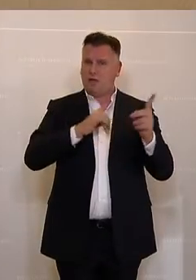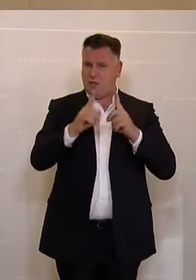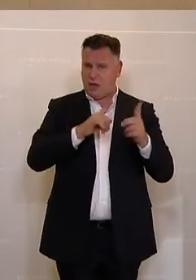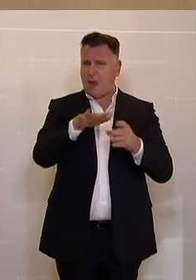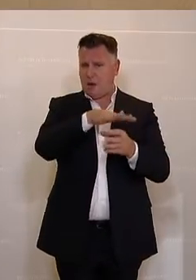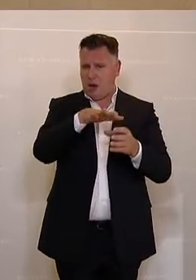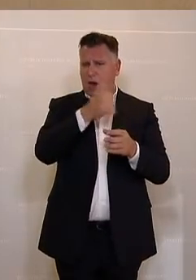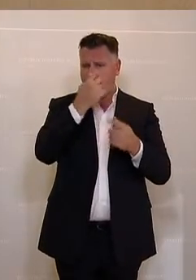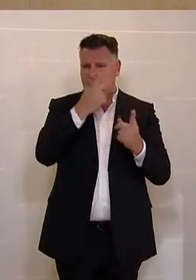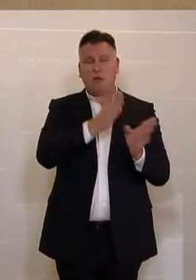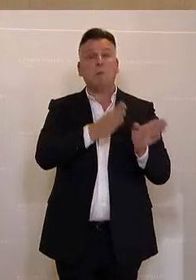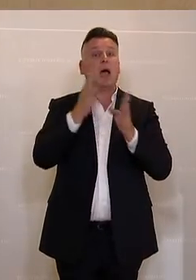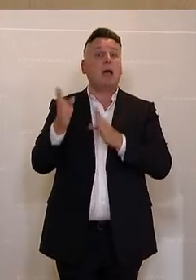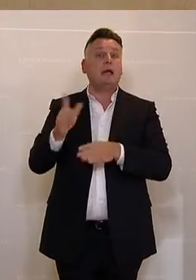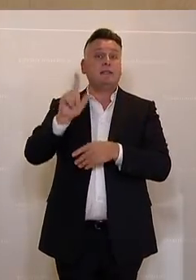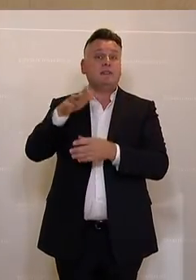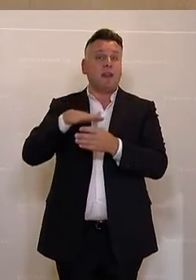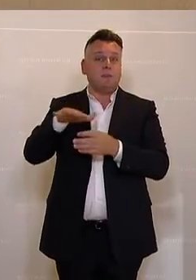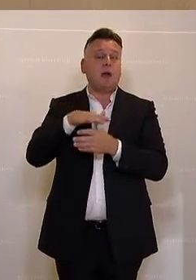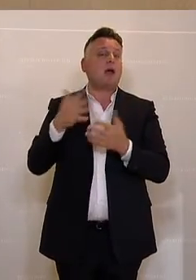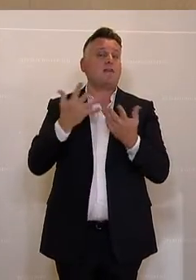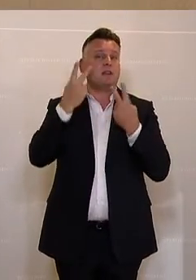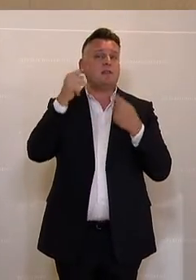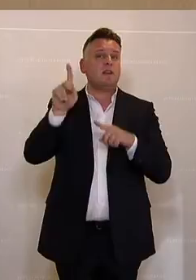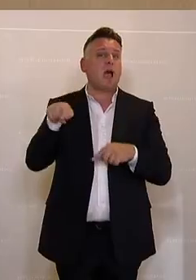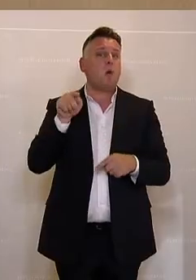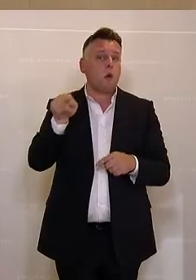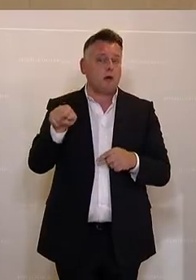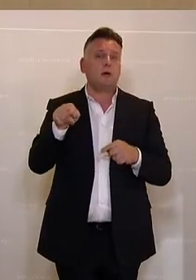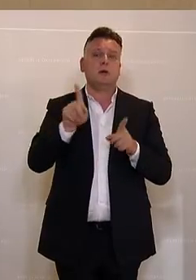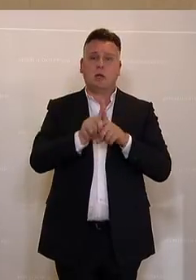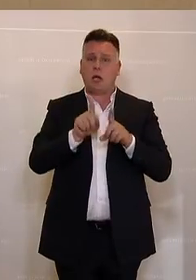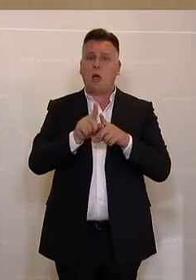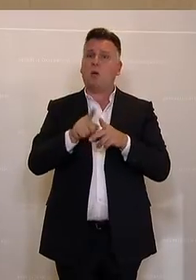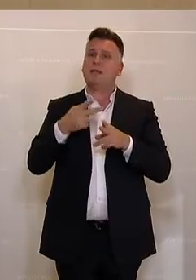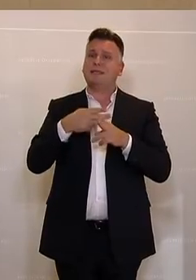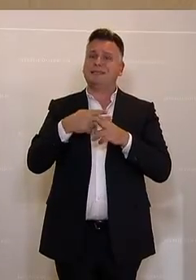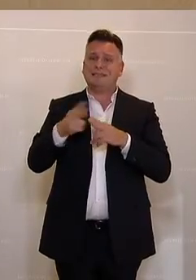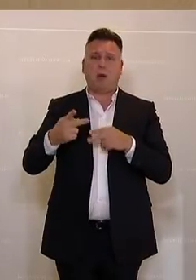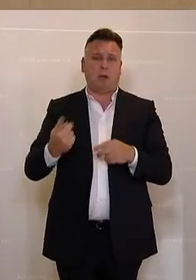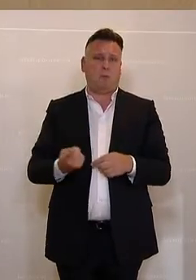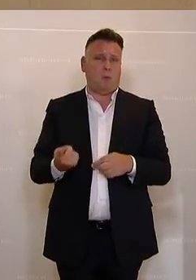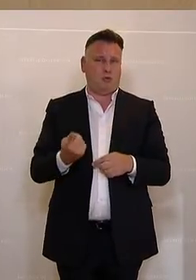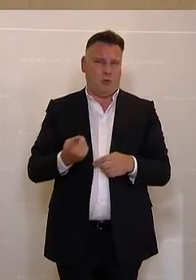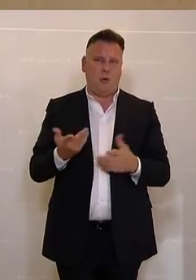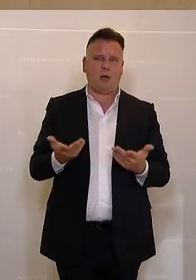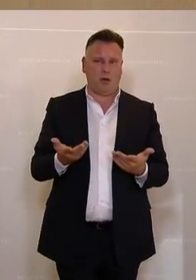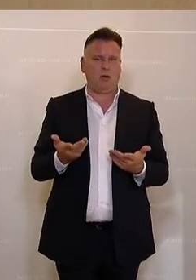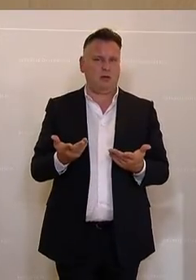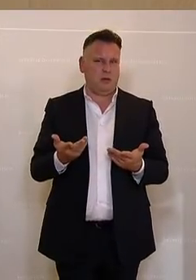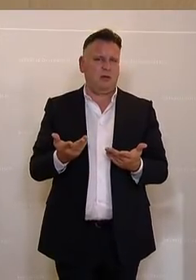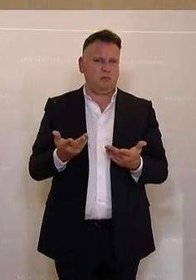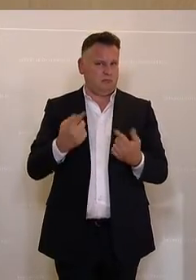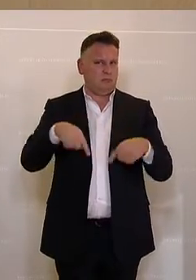Verkehrs. Aber natürlich auf der anderen Seite, die zweite Säule, ist auch das Forcieren von sauberen Antriebsformen. Wir stellen beispielsweise